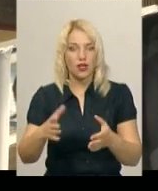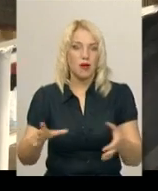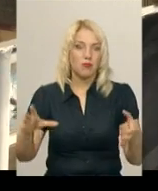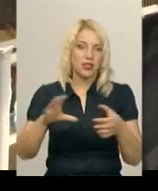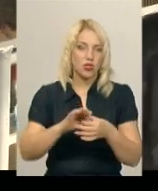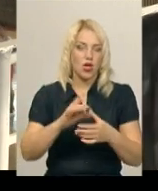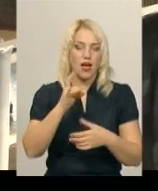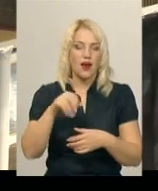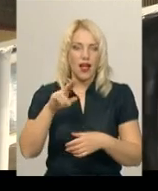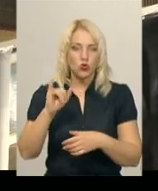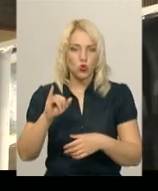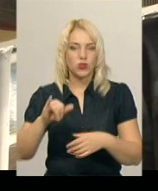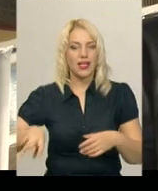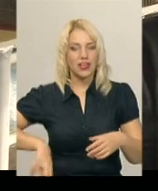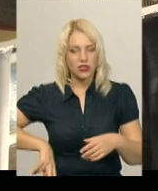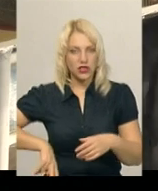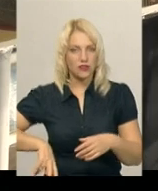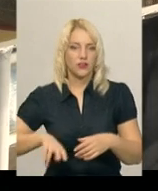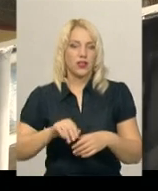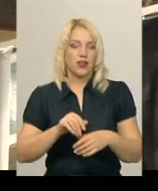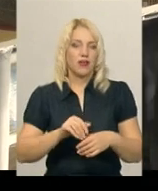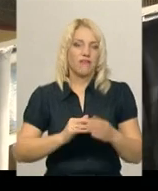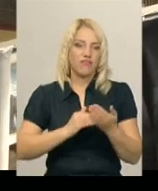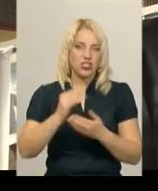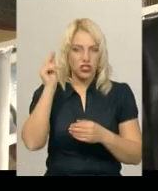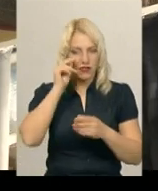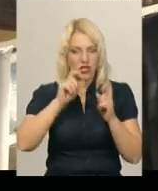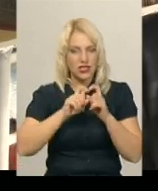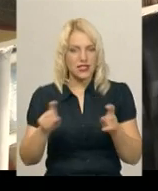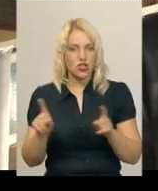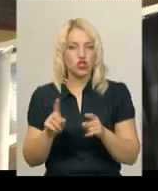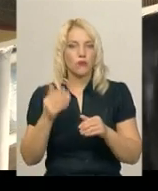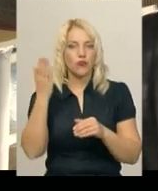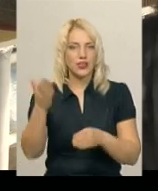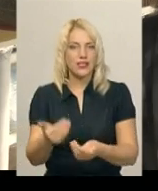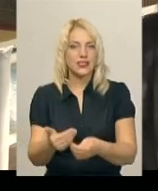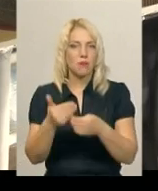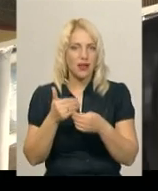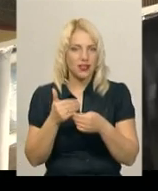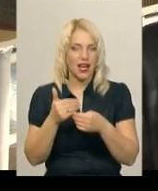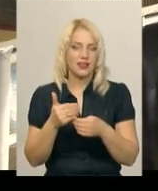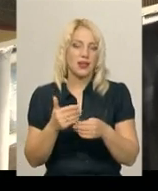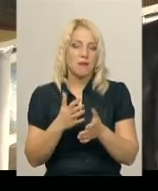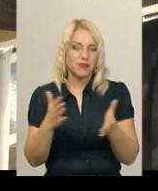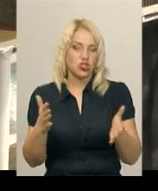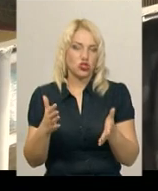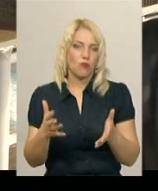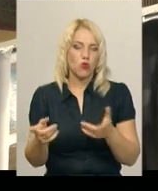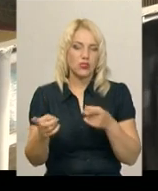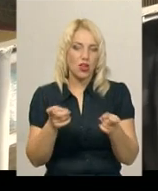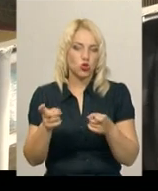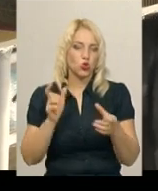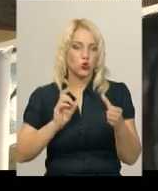директорів вищих навчальних закладів першого-другого рівня акредитації, щоб вони сприяли більшому залученню студентської